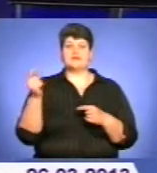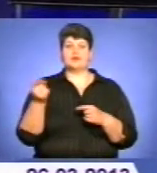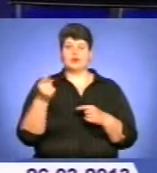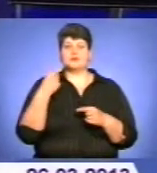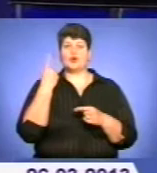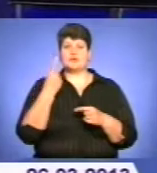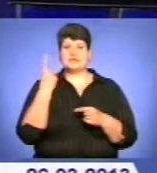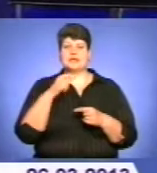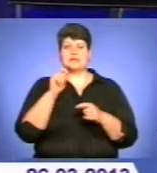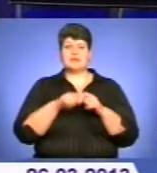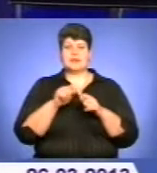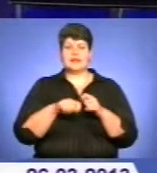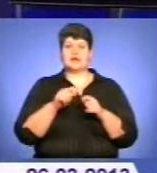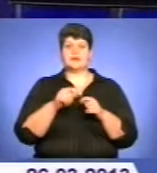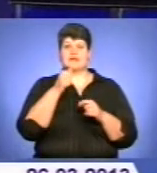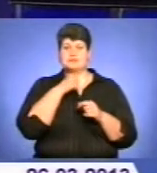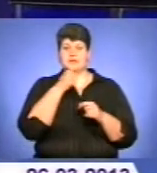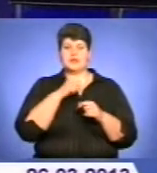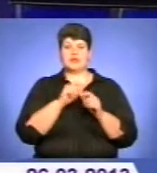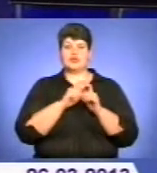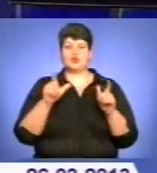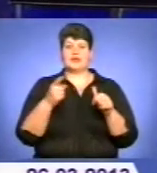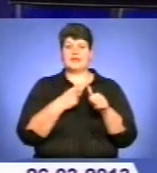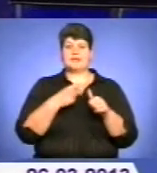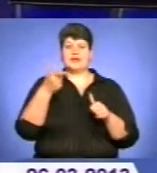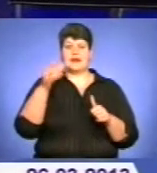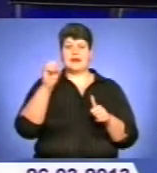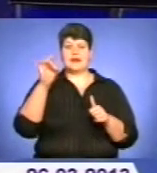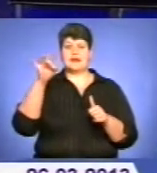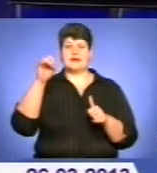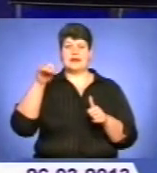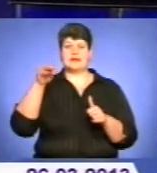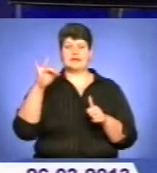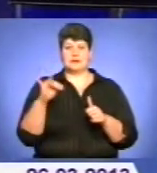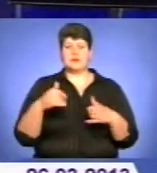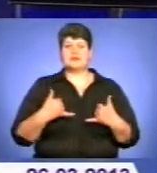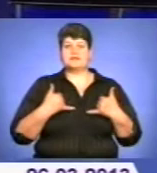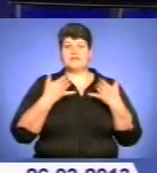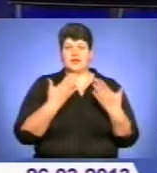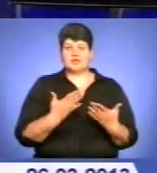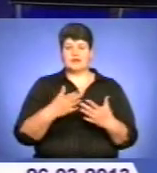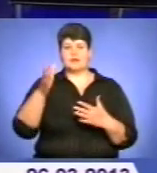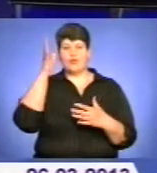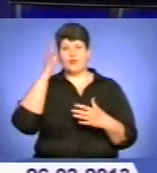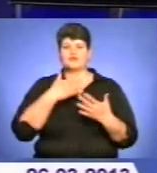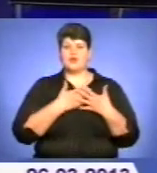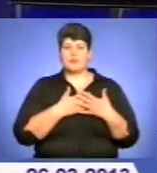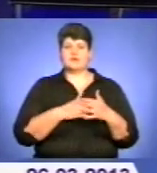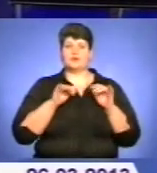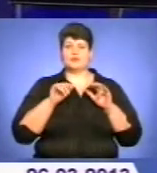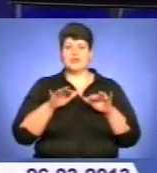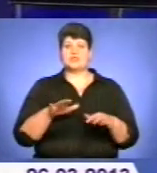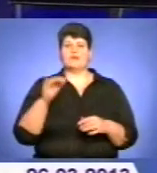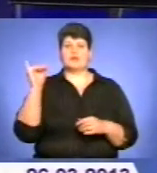експериментальній школі мистецтв імені Ігоря Герета. Присвячена стрічка науковцю, археологу, громадському діячеві Ігорю